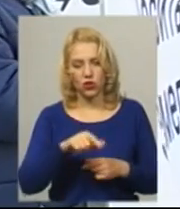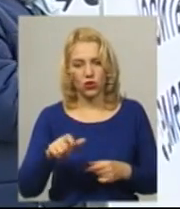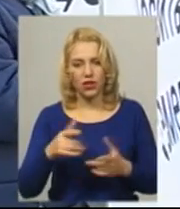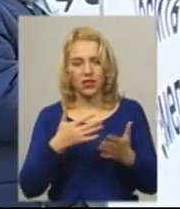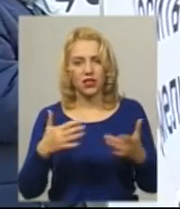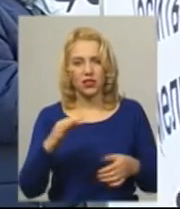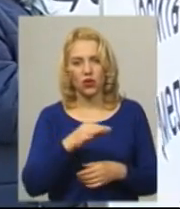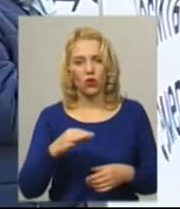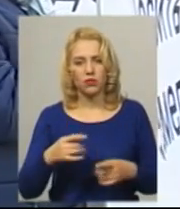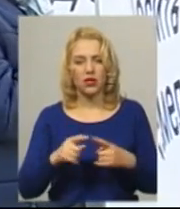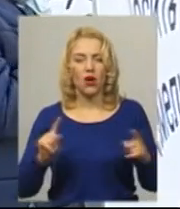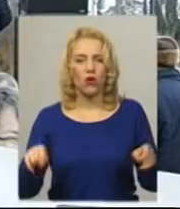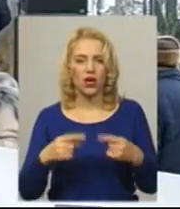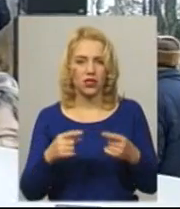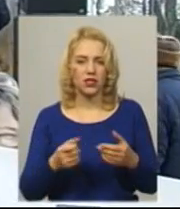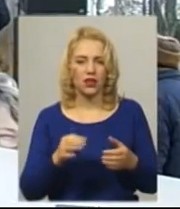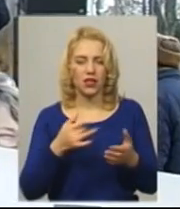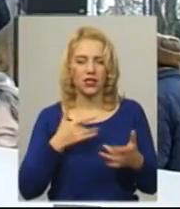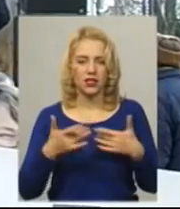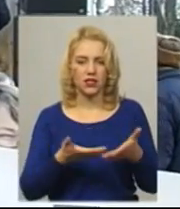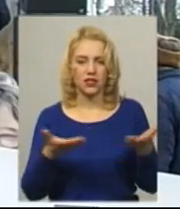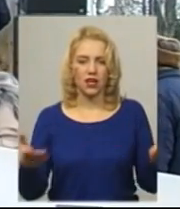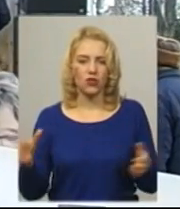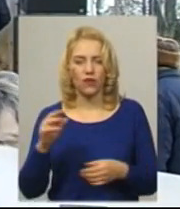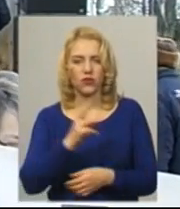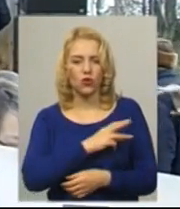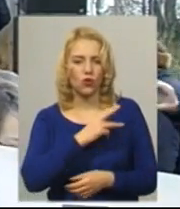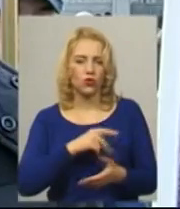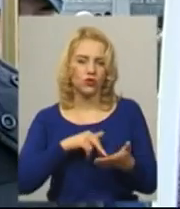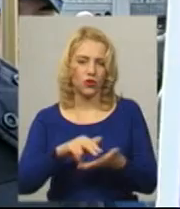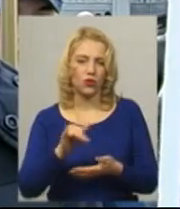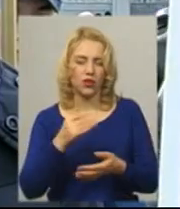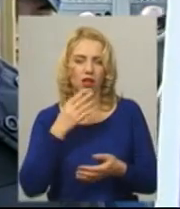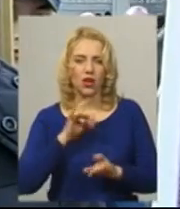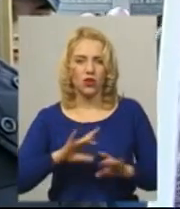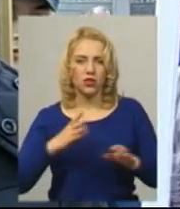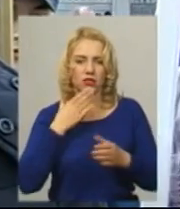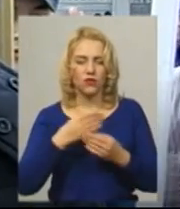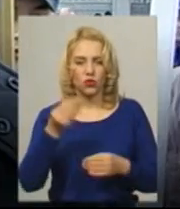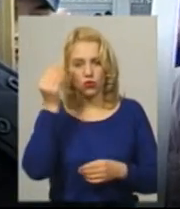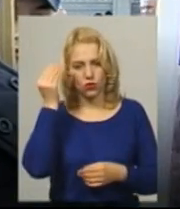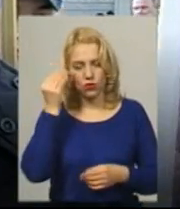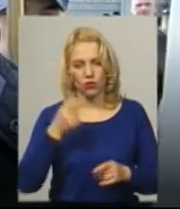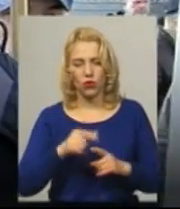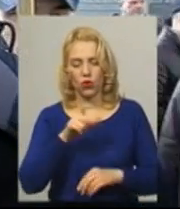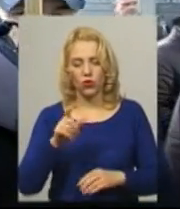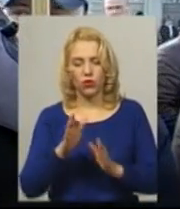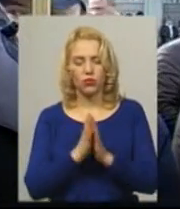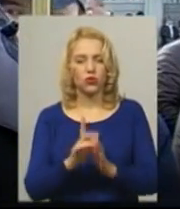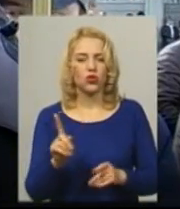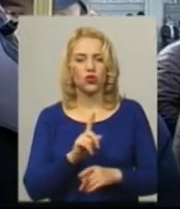встановили на площі сцену. Усі охочі могли вийти і висловити свою думку. Люди просто просять, щоб ми в них купили